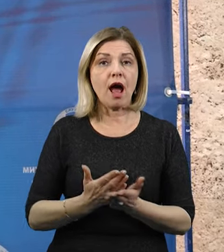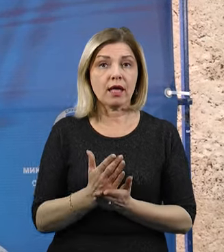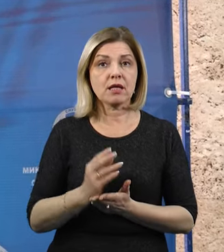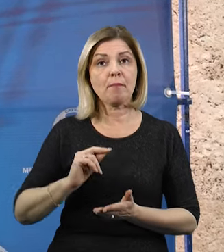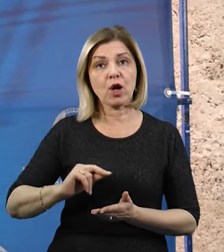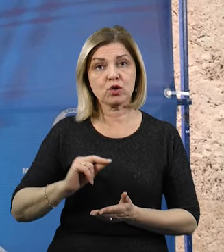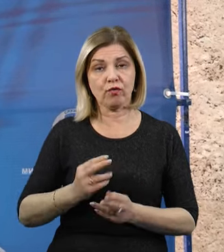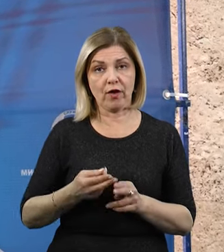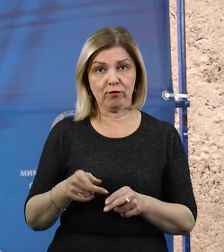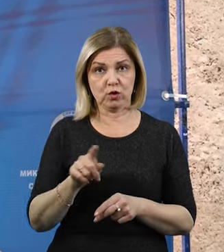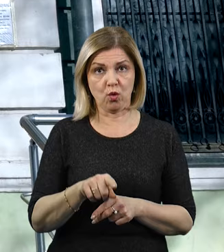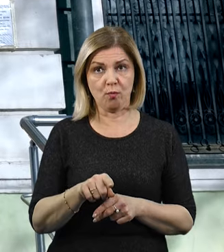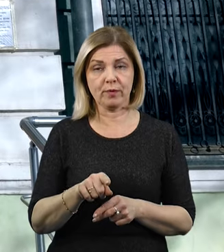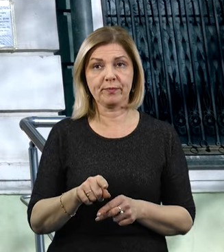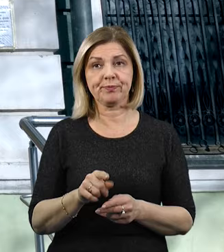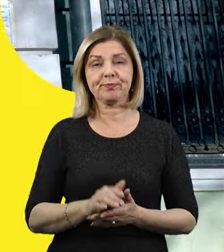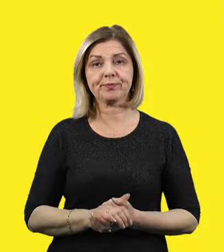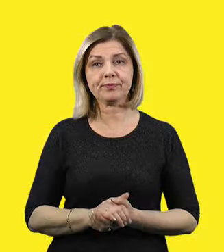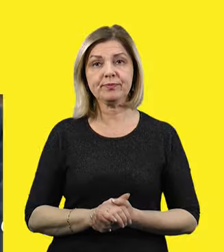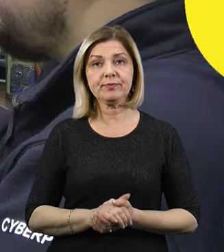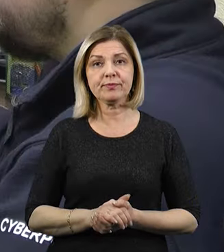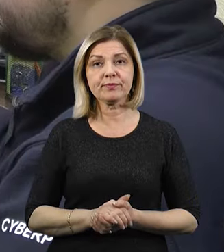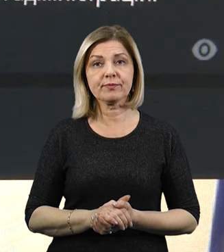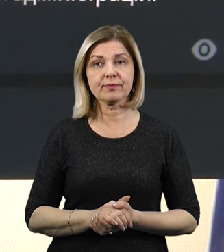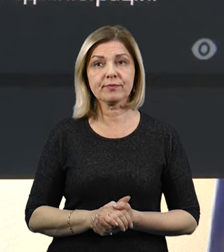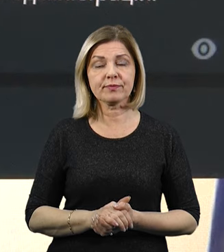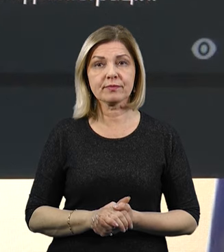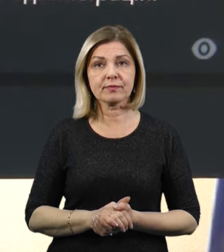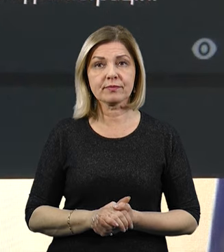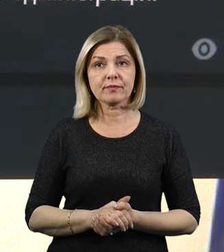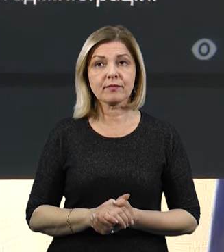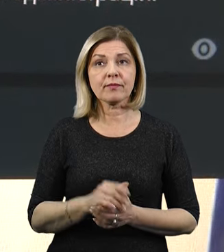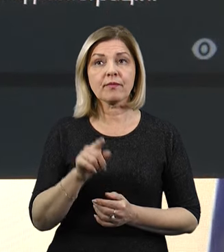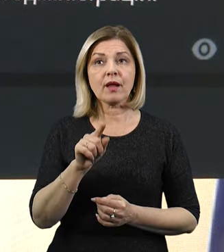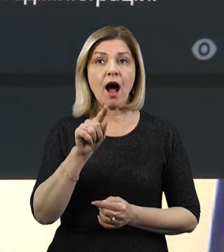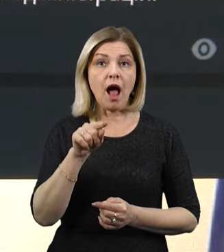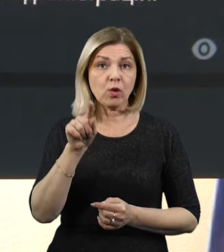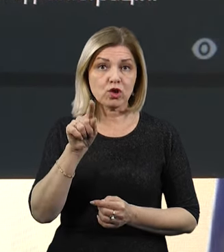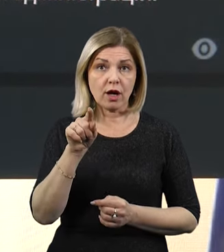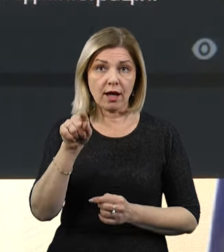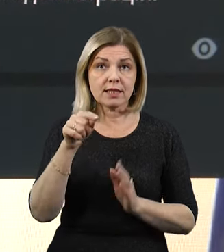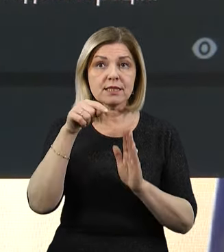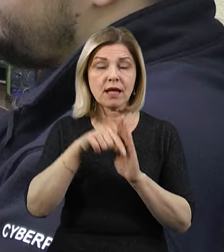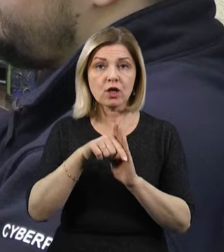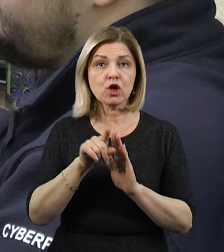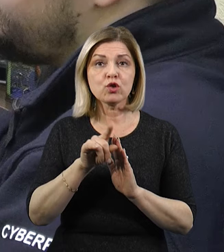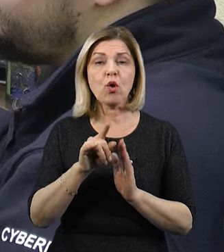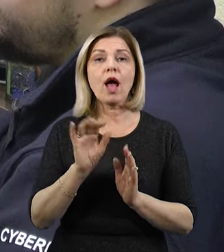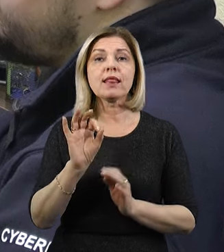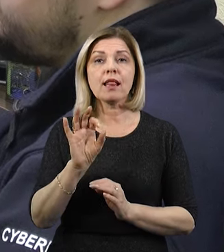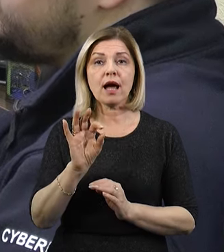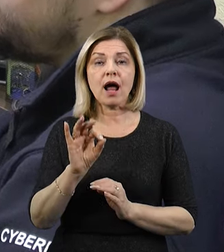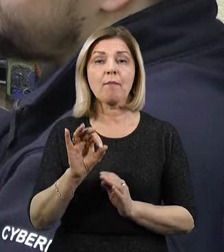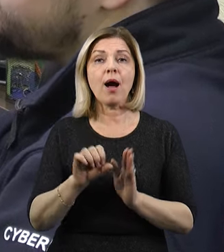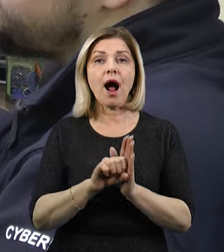в своєму розділі роботи. От галочка, це означає, що телеграм-канал верифікований,